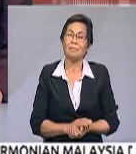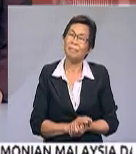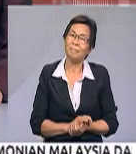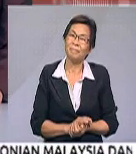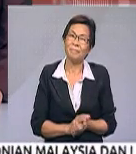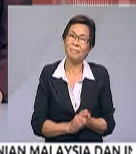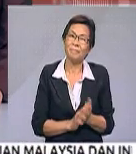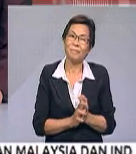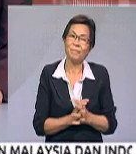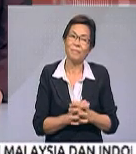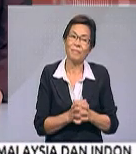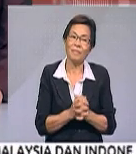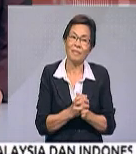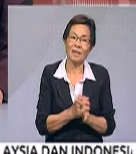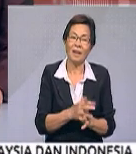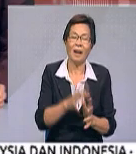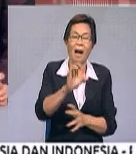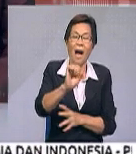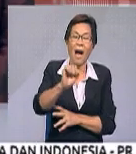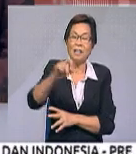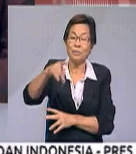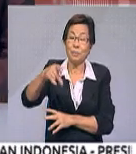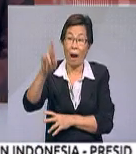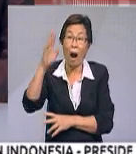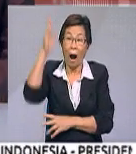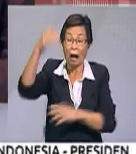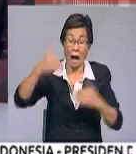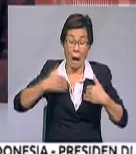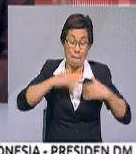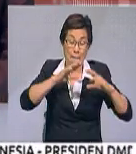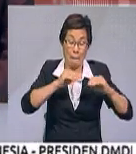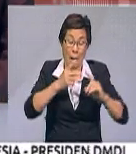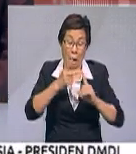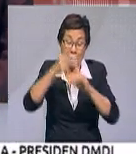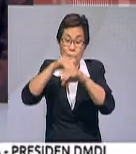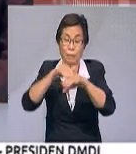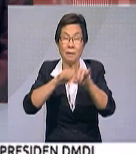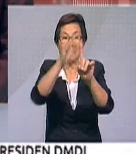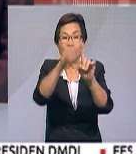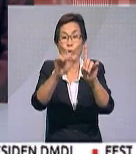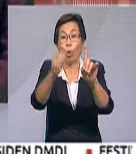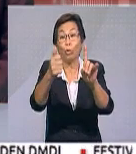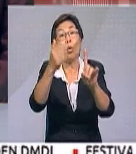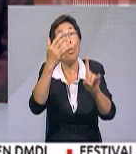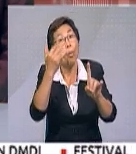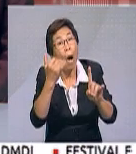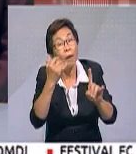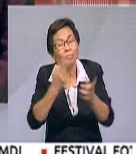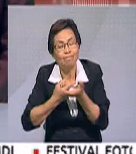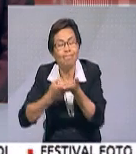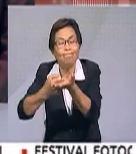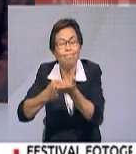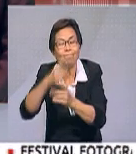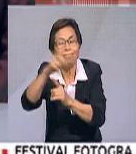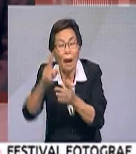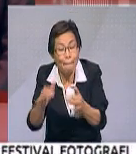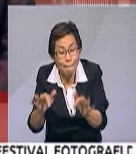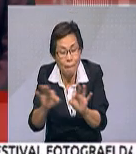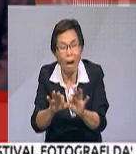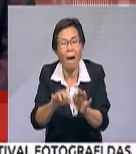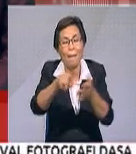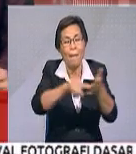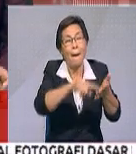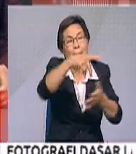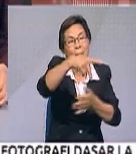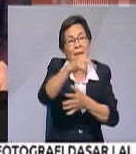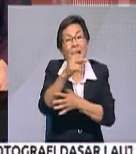Suruhan Jaya Pilihan Raya SPR akan mengadakan satu mesyuarat khas pada 1 Oktober ini bagi membincangkan tarikh-tarikh penting pilihan